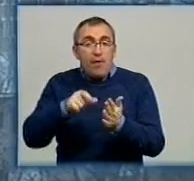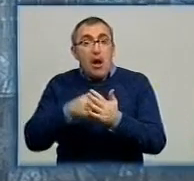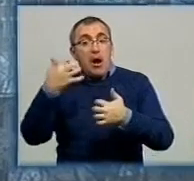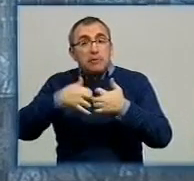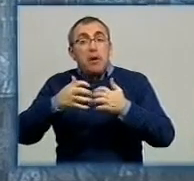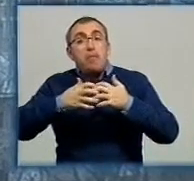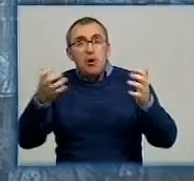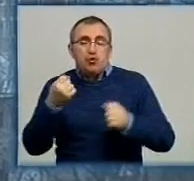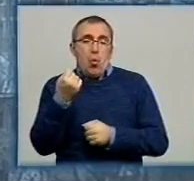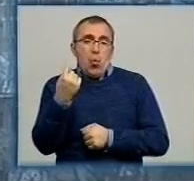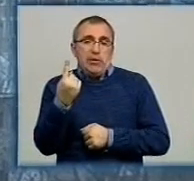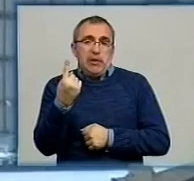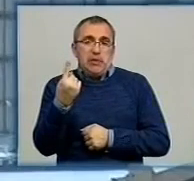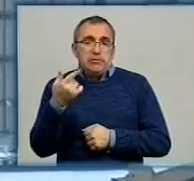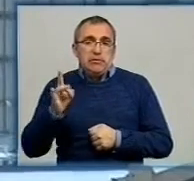більше 11.